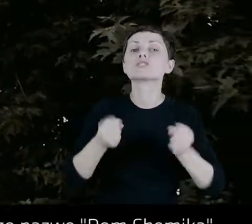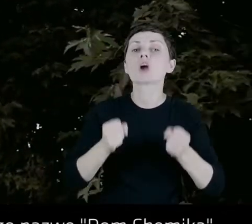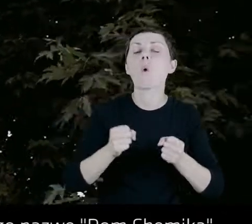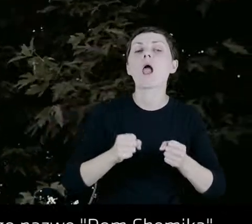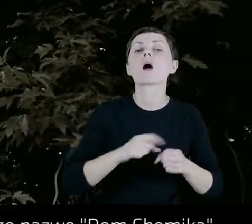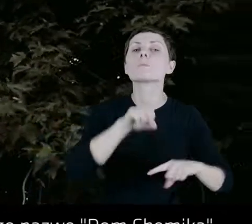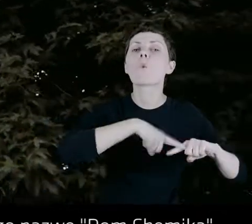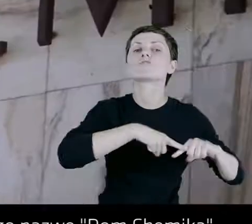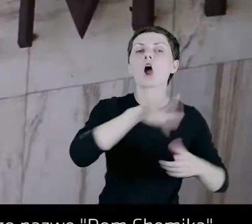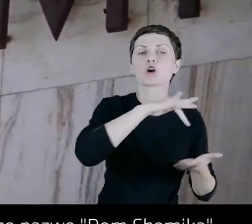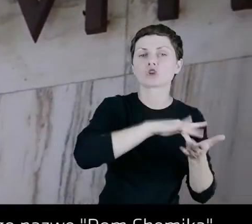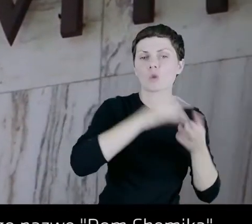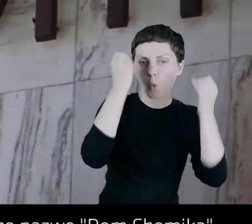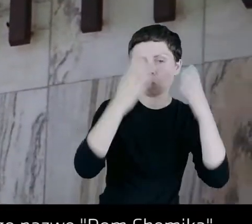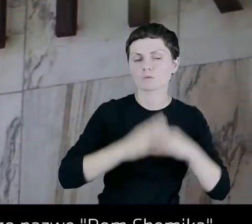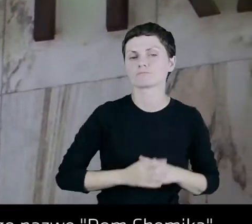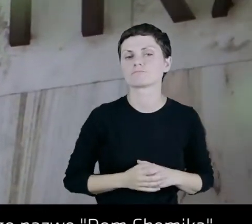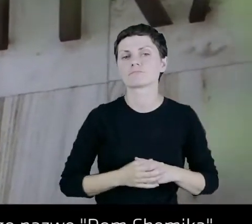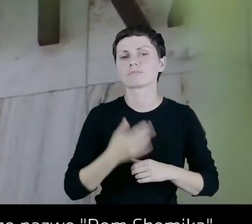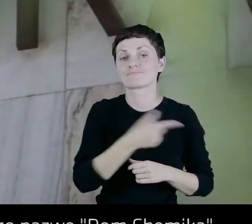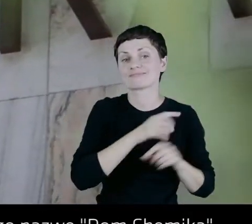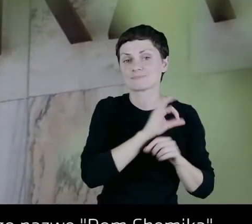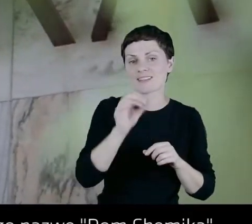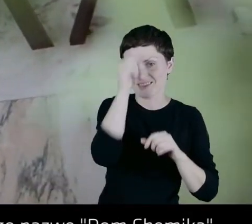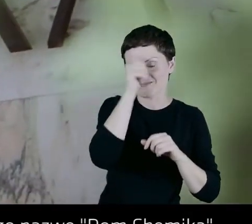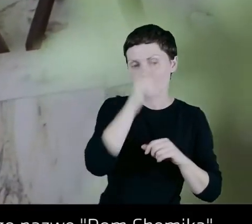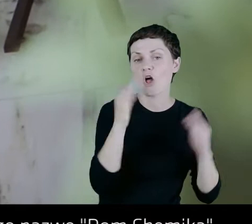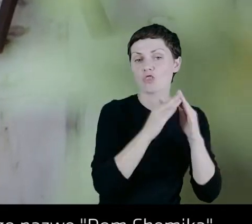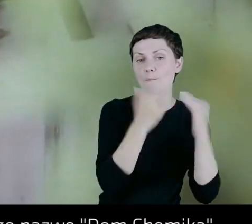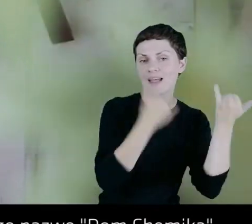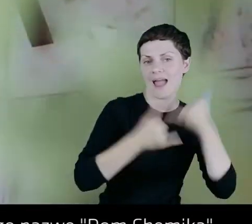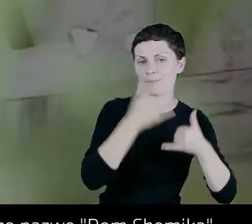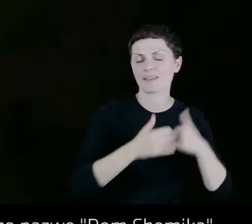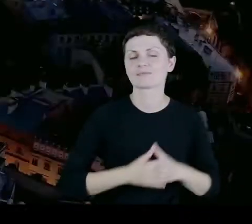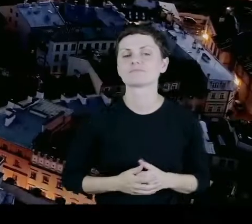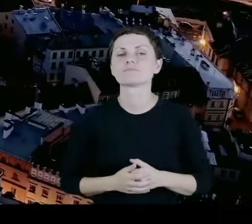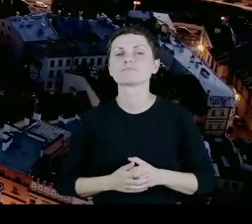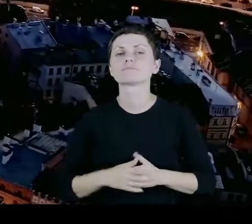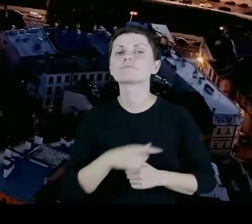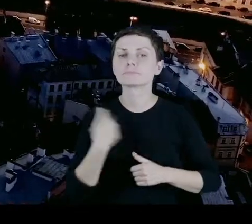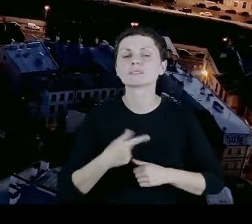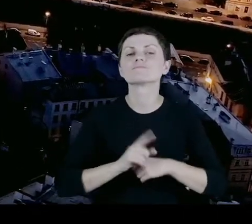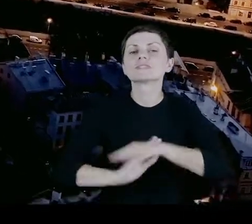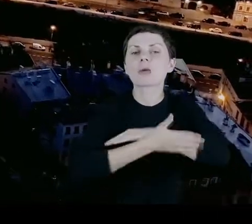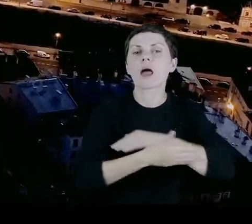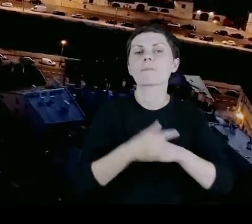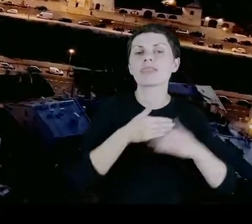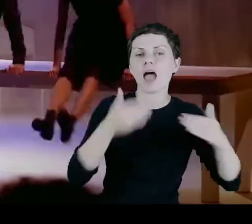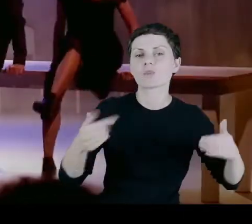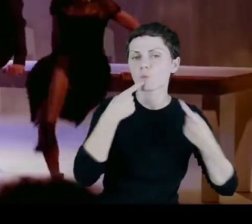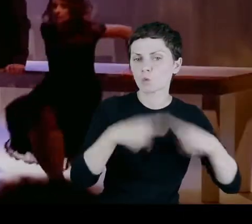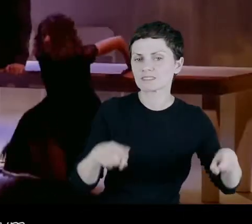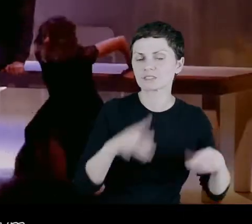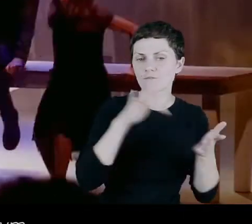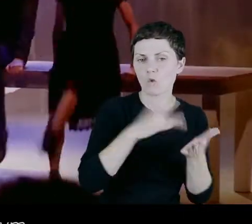Puławskiego Ośrodka Kultury, nieprzypadkowo noszącego nazwę Dom Chemika. Jesteśmy mecenasem Teatru Muzycznego w